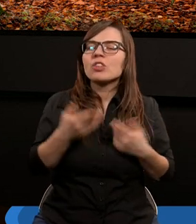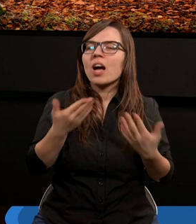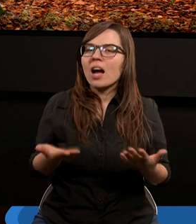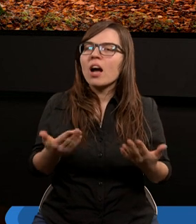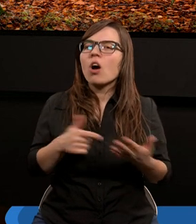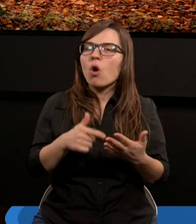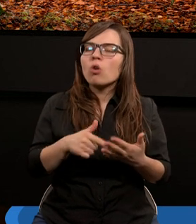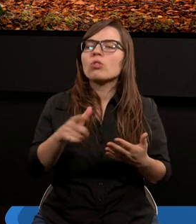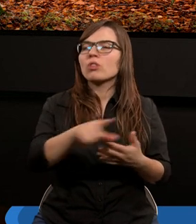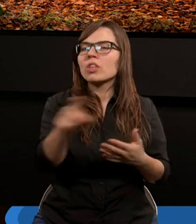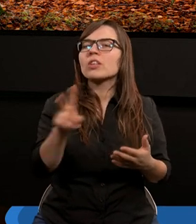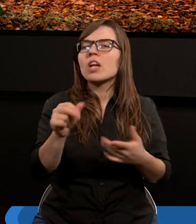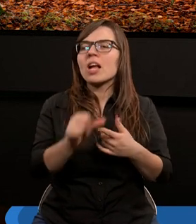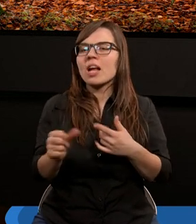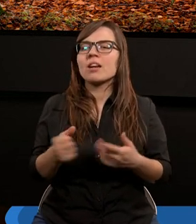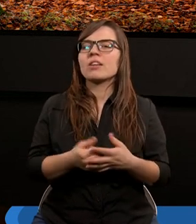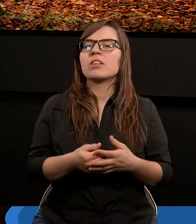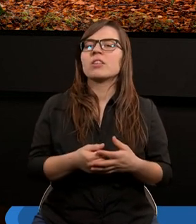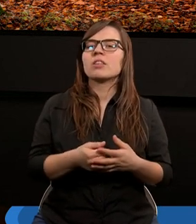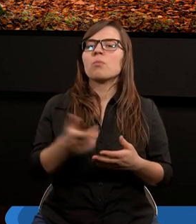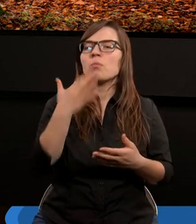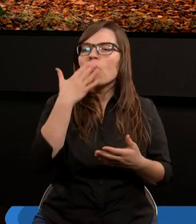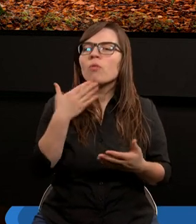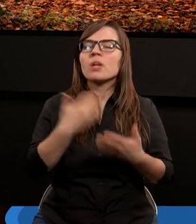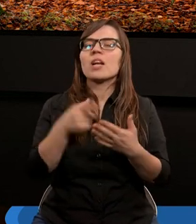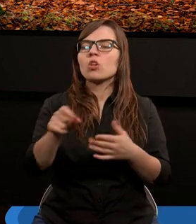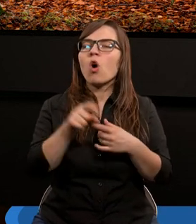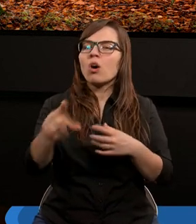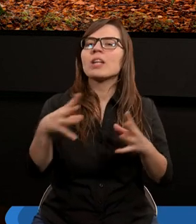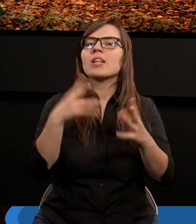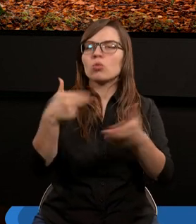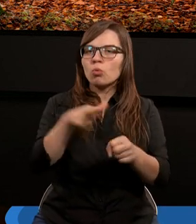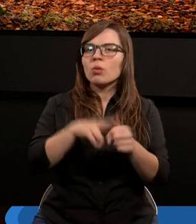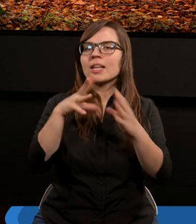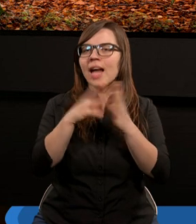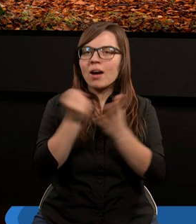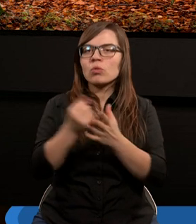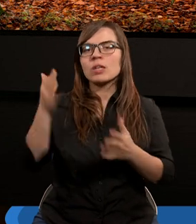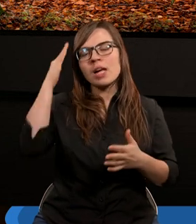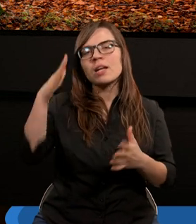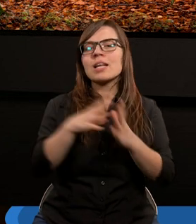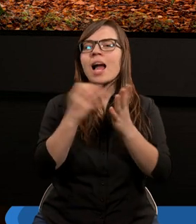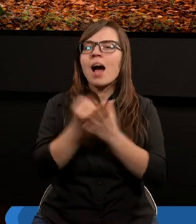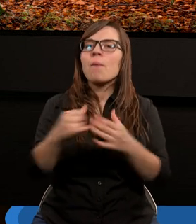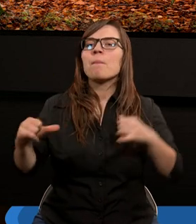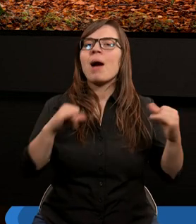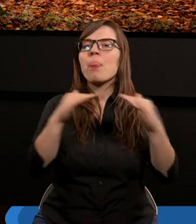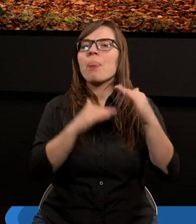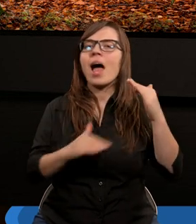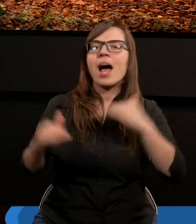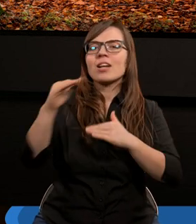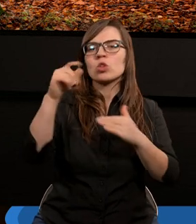Według przykładu tutaj mojego warszawskiego mówią przecież do tych, którzy zakon znają, że zakon panuje nad